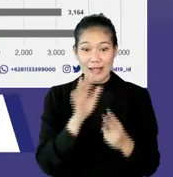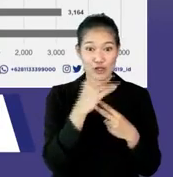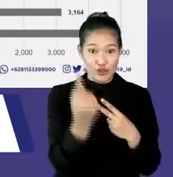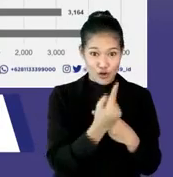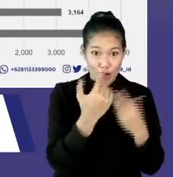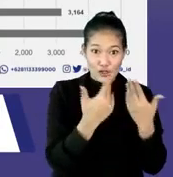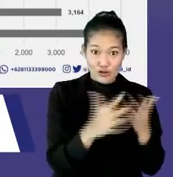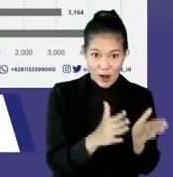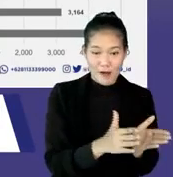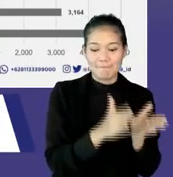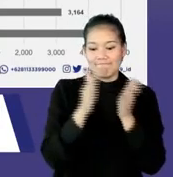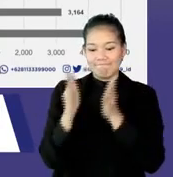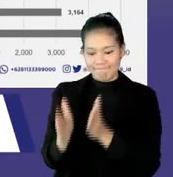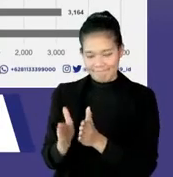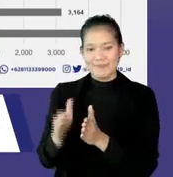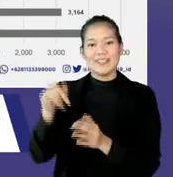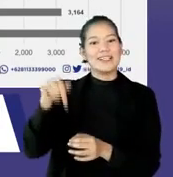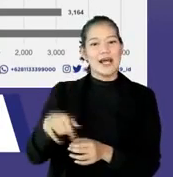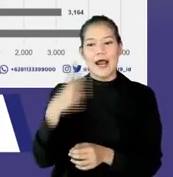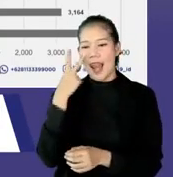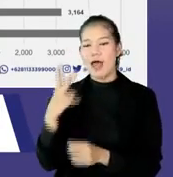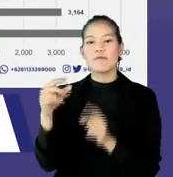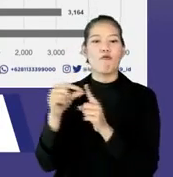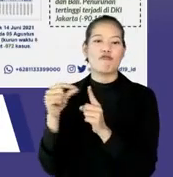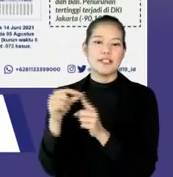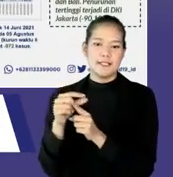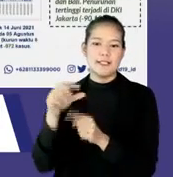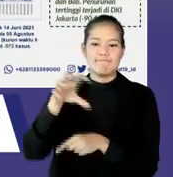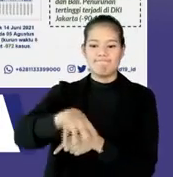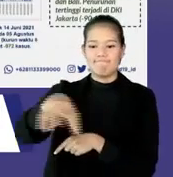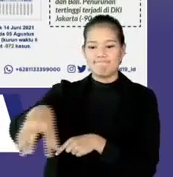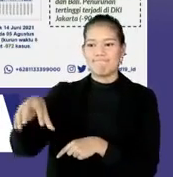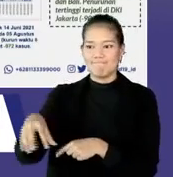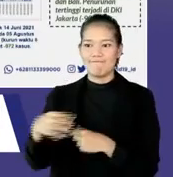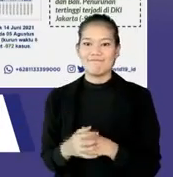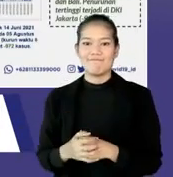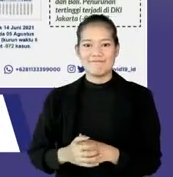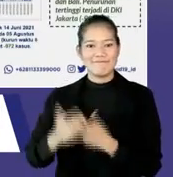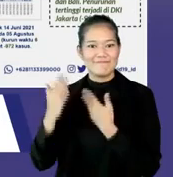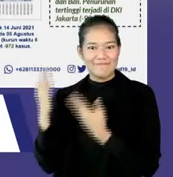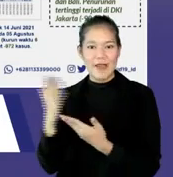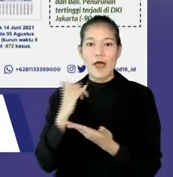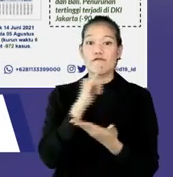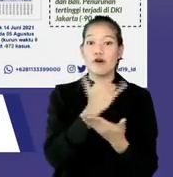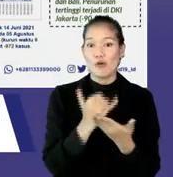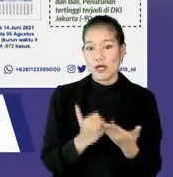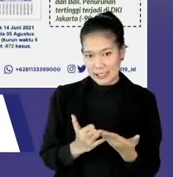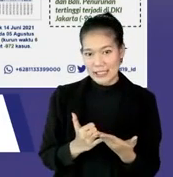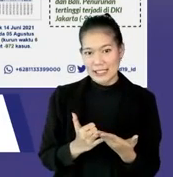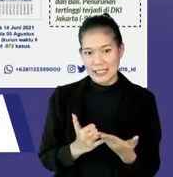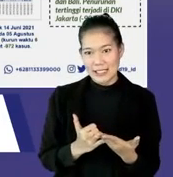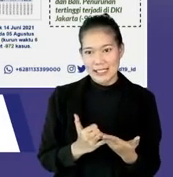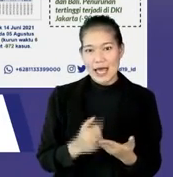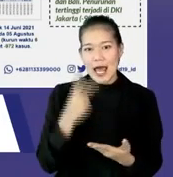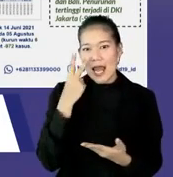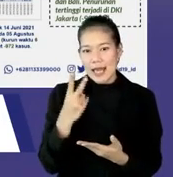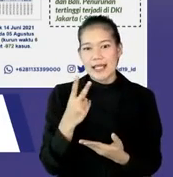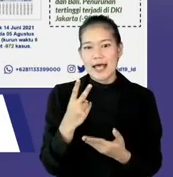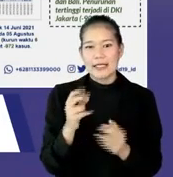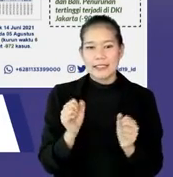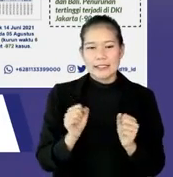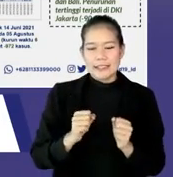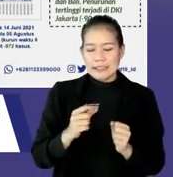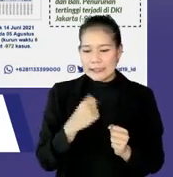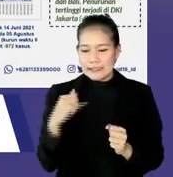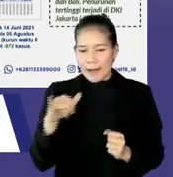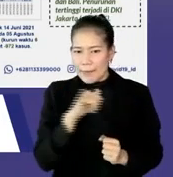nasionalnya, sekarang kita bawa ke level provinsinya. Jadi sekarang kita mau evaluasi deh, kita lihat hasil kerja